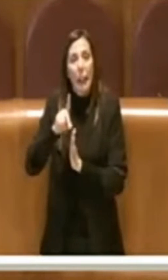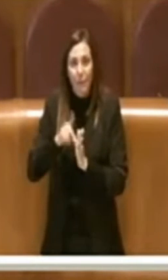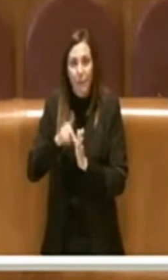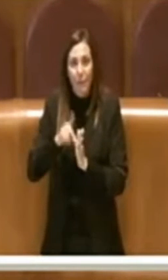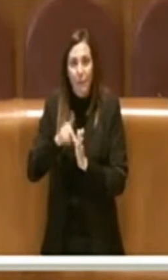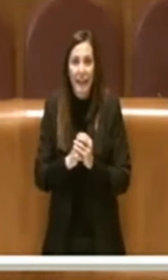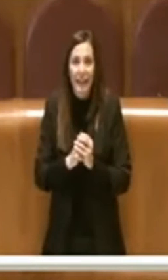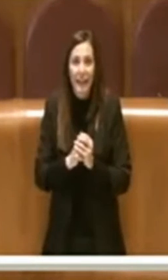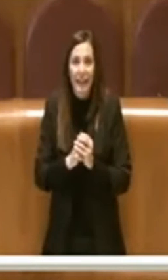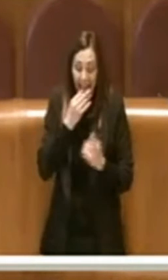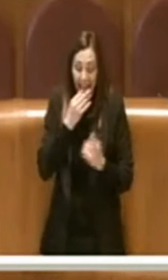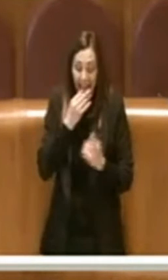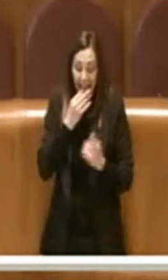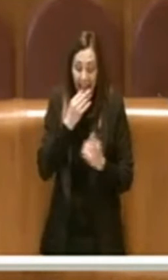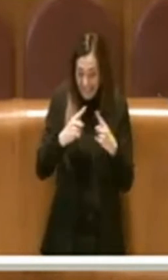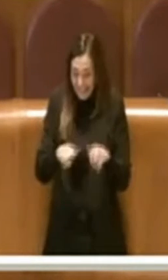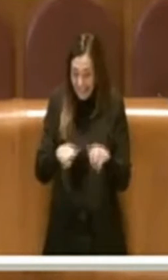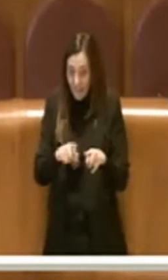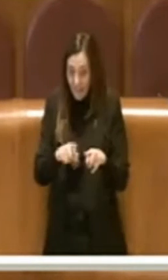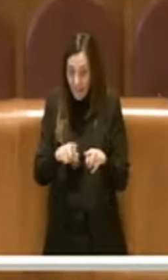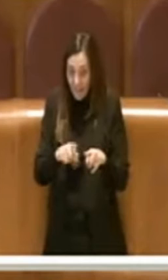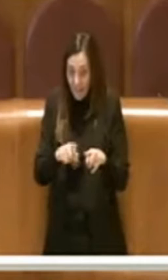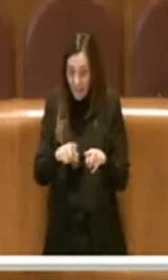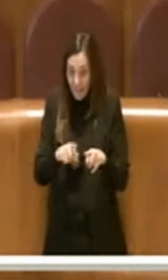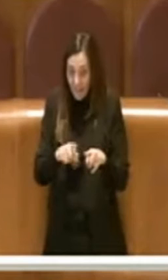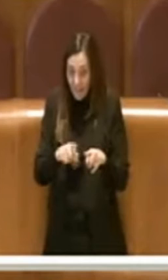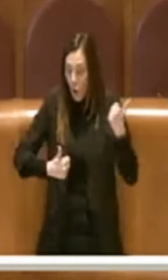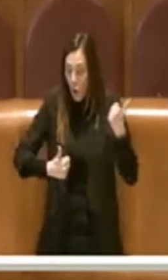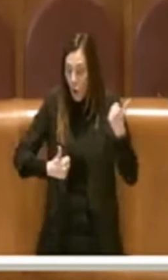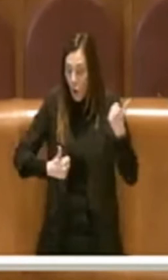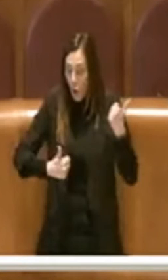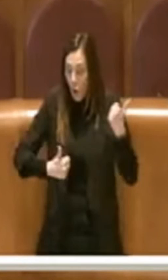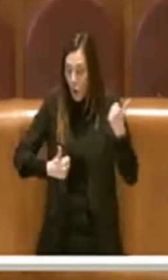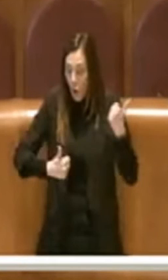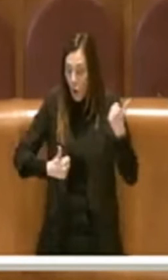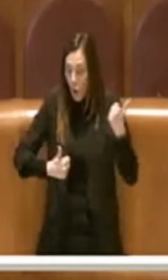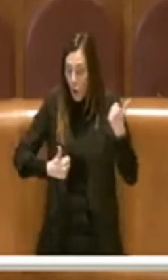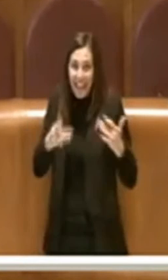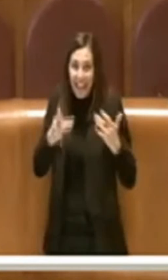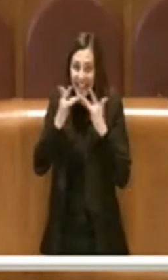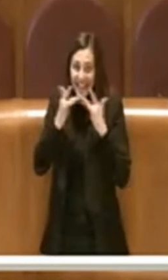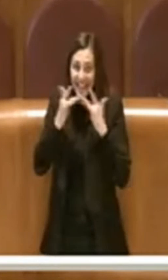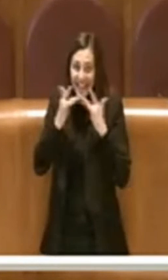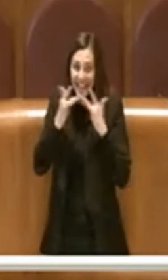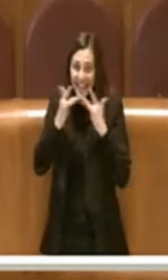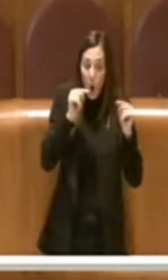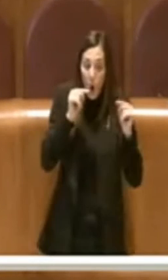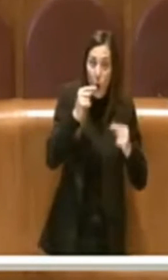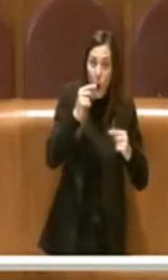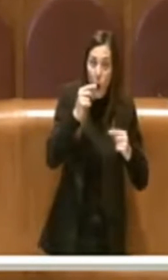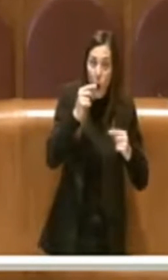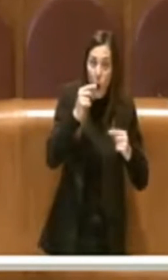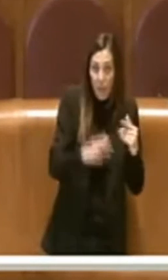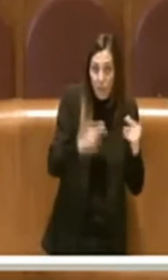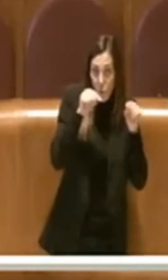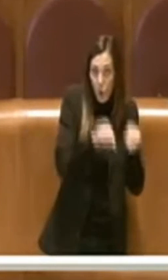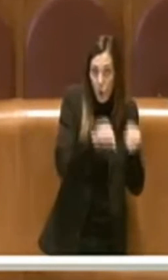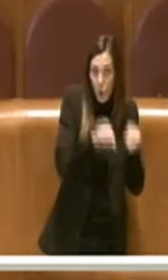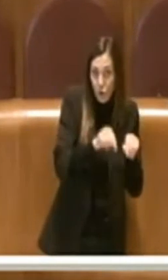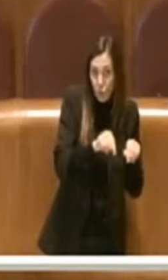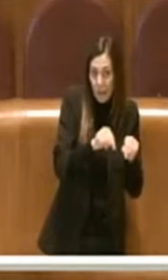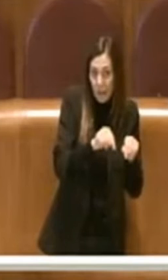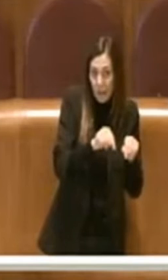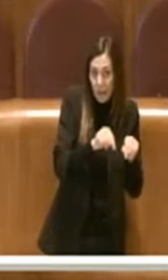delle prime due forme rispetto alla terza è semplice, il referendum consultivo è sicuramente